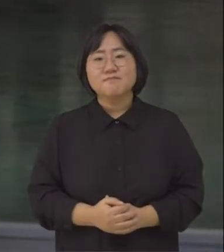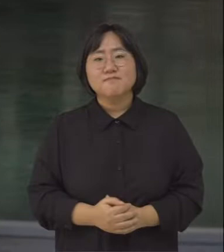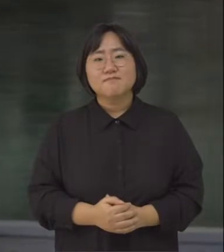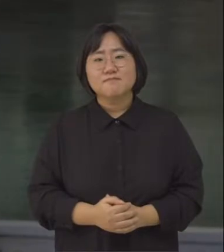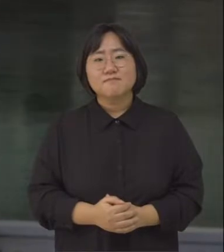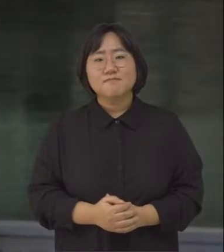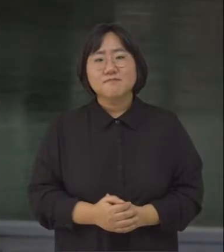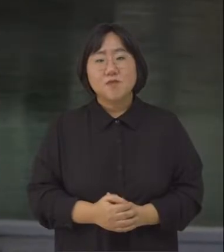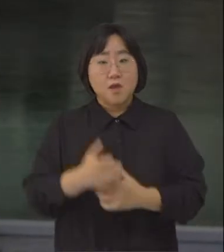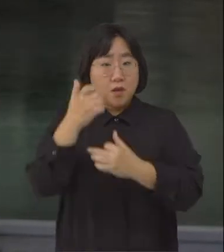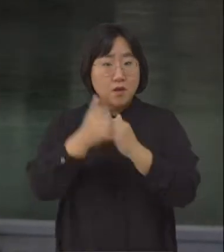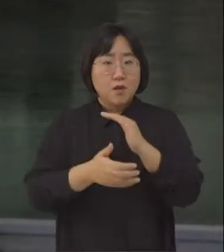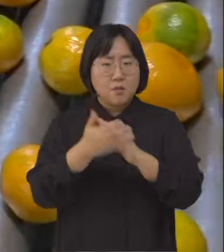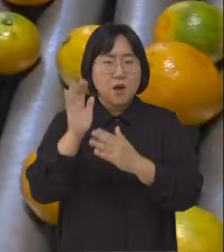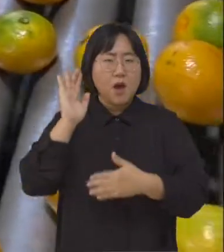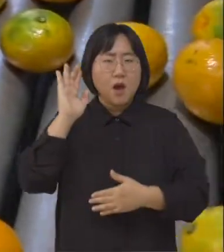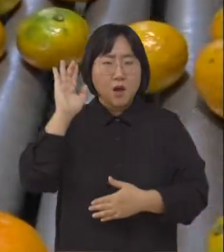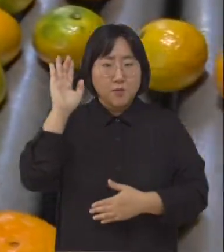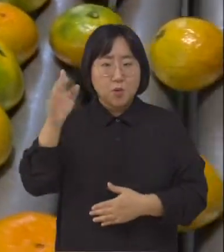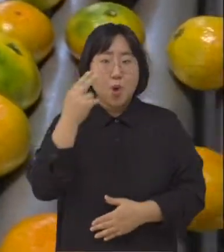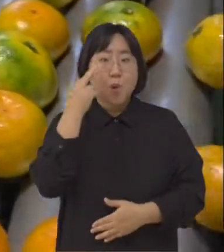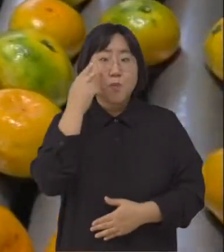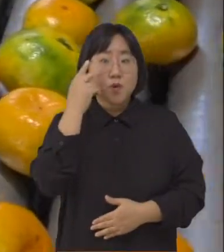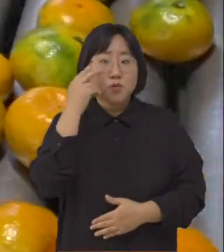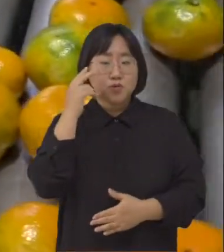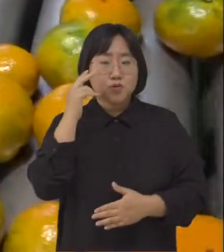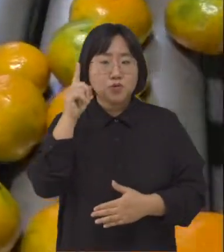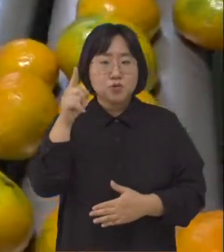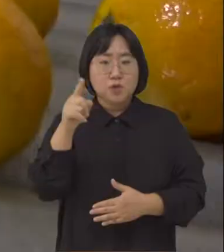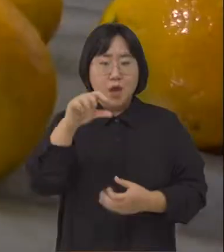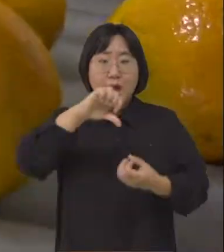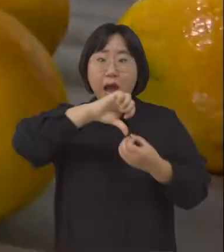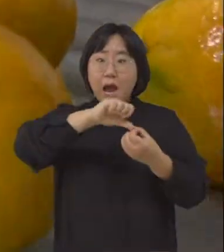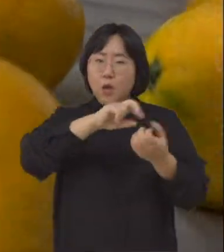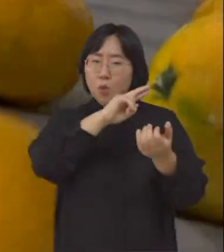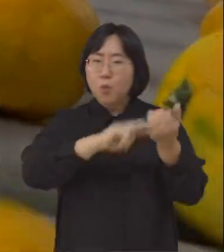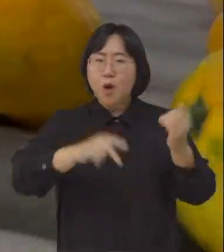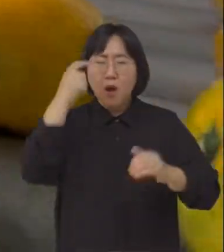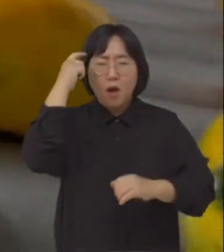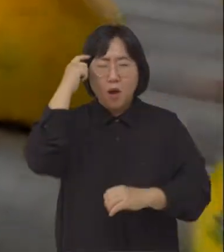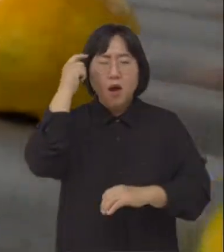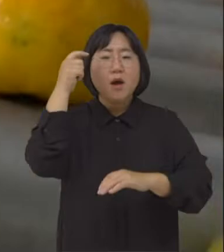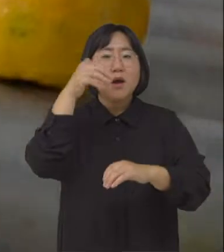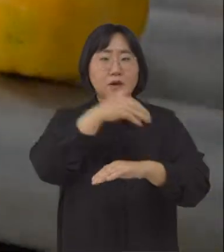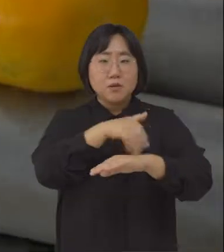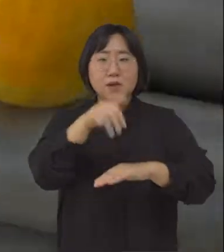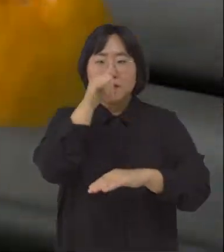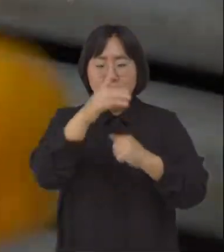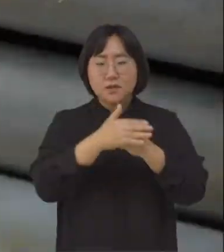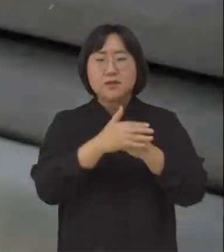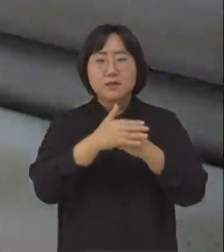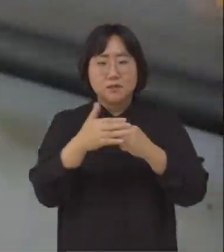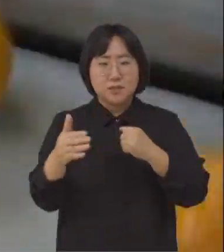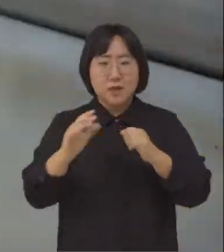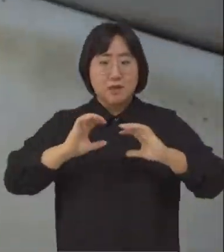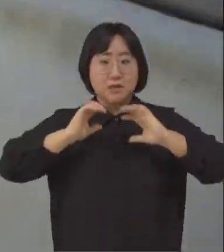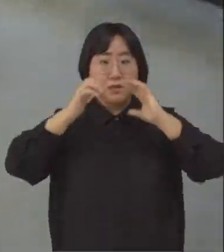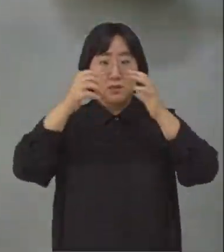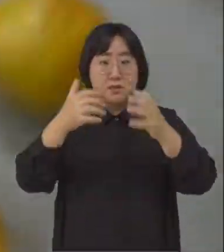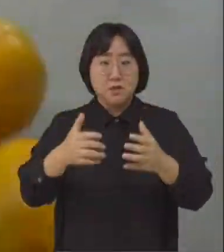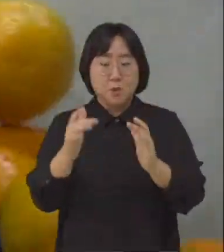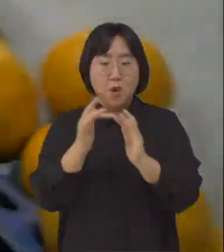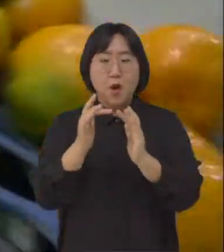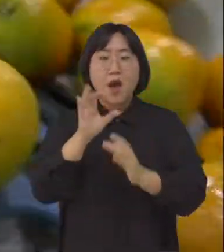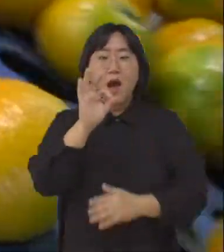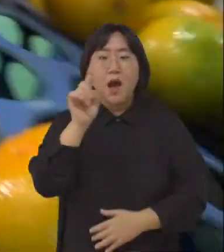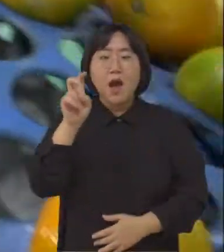서귀포 씨는 앞으로 미국 시장을 겨냥한 한라봉 마켓 테스트 사업을 시작으로, 내년에는 글로벌 플랫폼